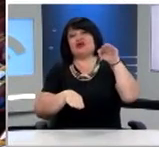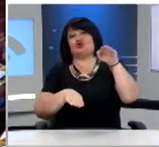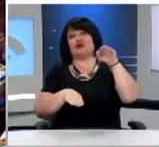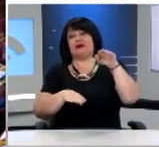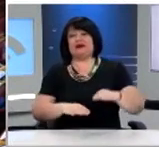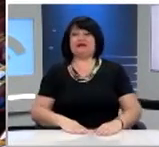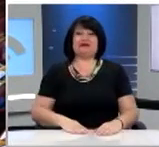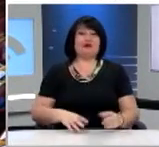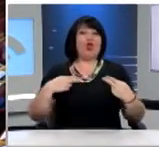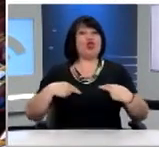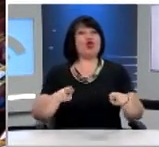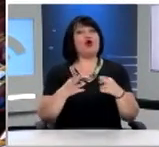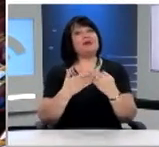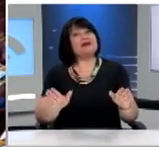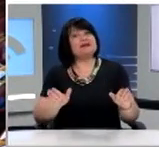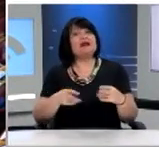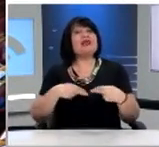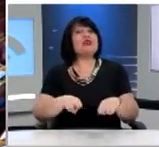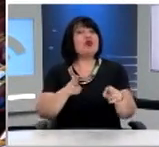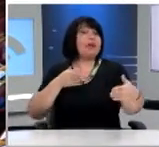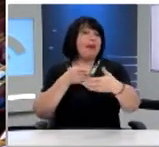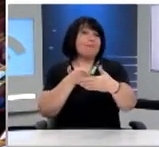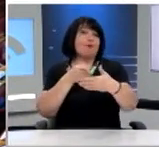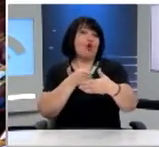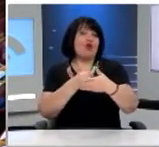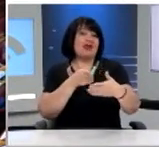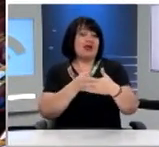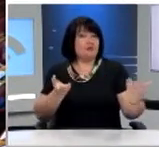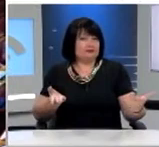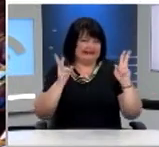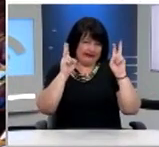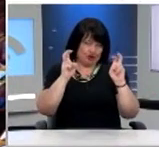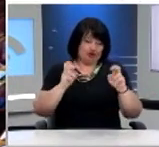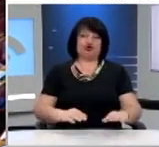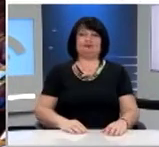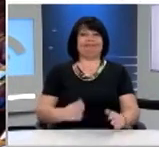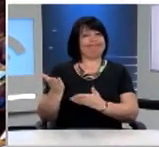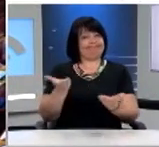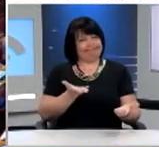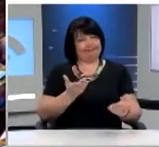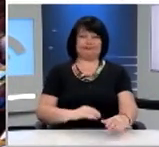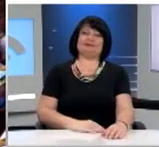δρόμοι ανοιχτοί, δρόμοι μετεμποδίων. Την καλώ να έρθει στο βήμα.